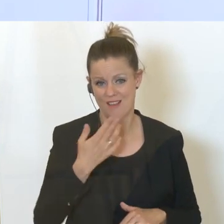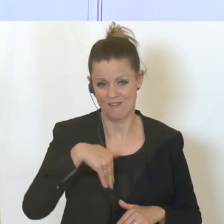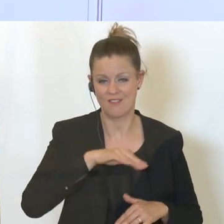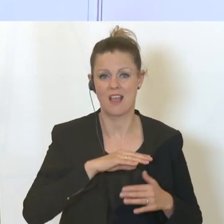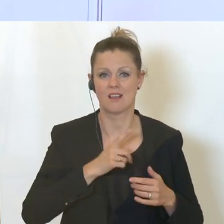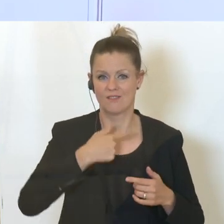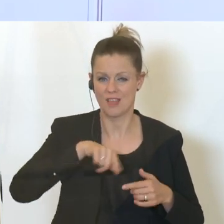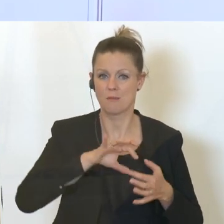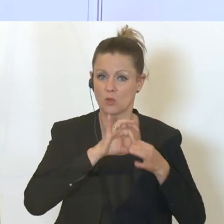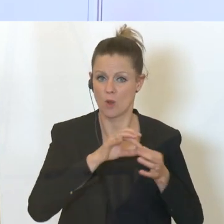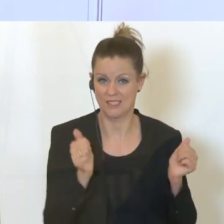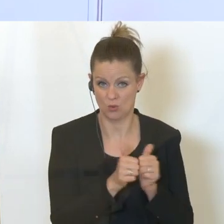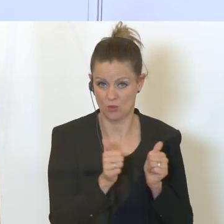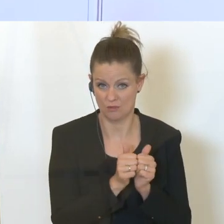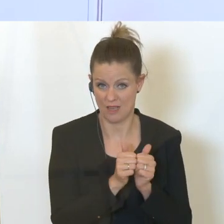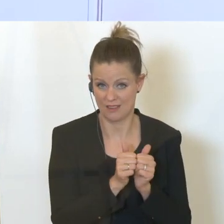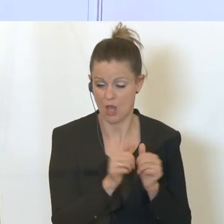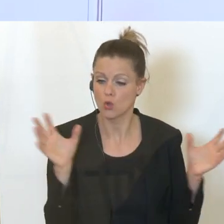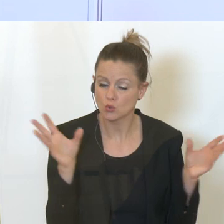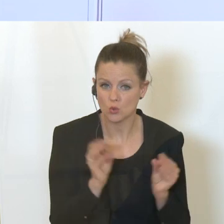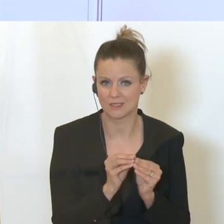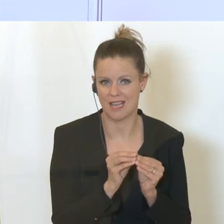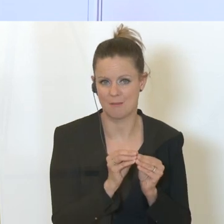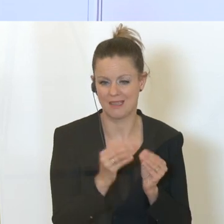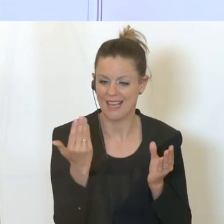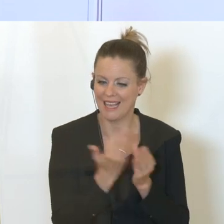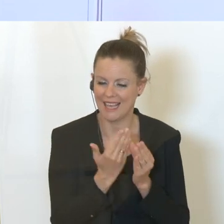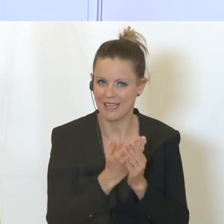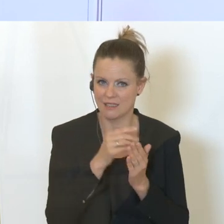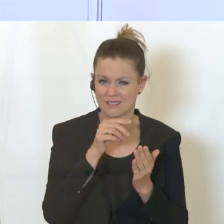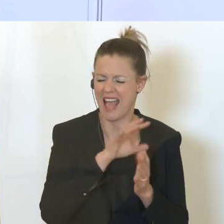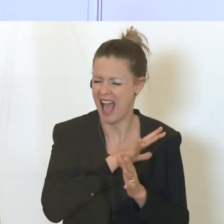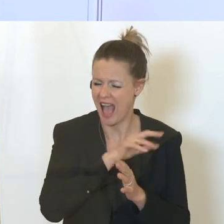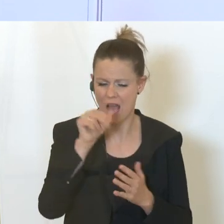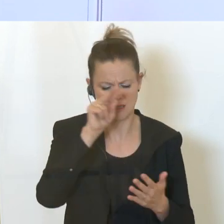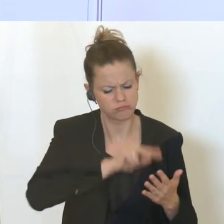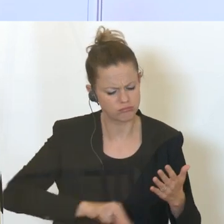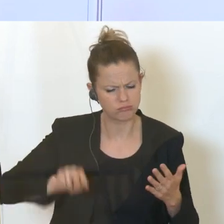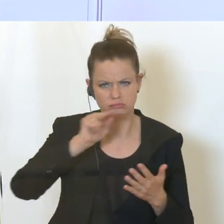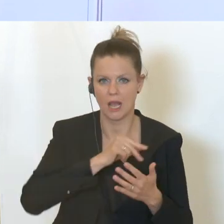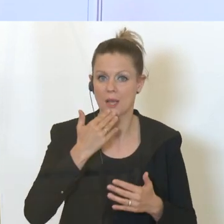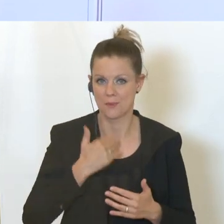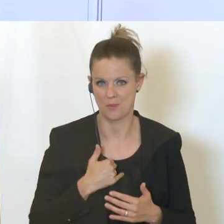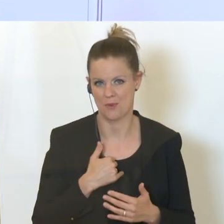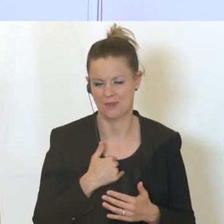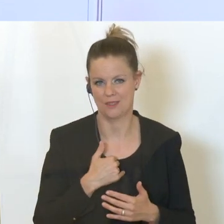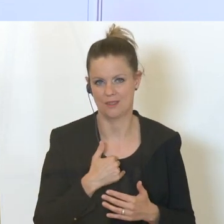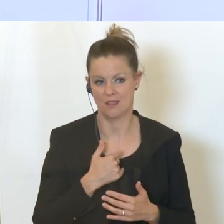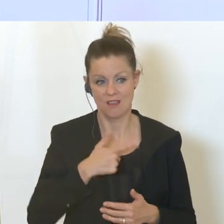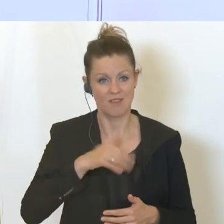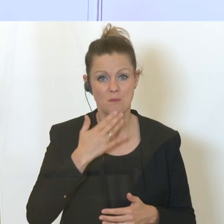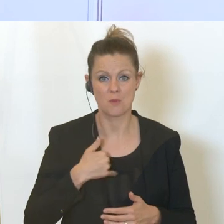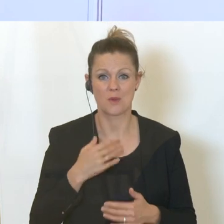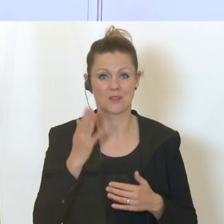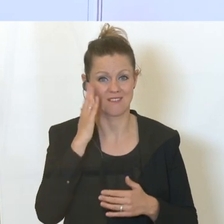Koalitionspartner gemeinsam uns diese Register alle durchschauen wollen, einen Blick kriegen wollen in zwei